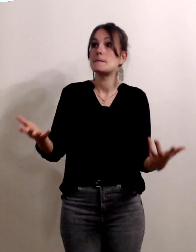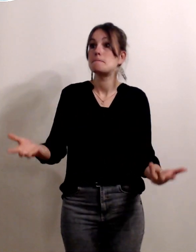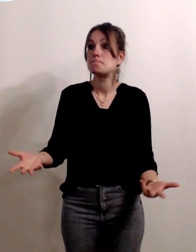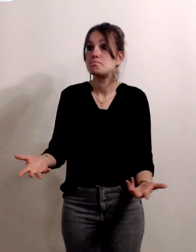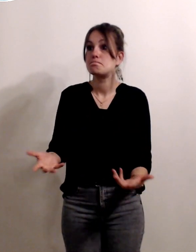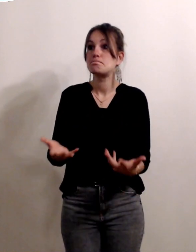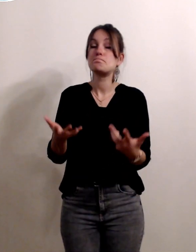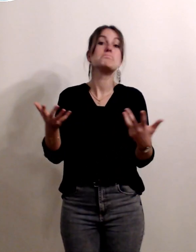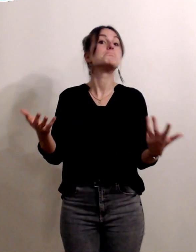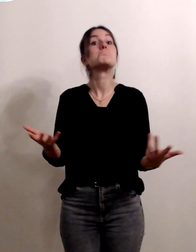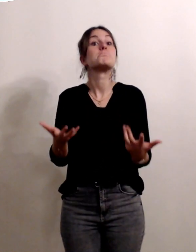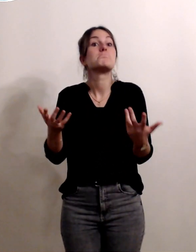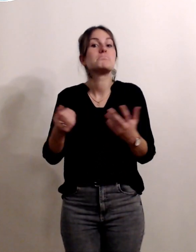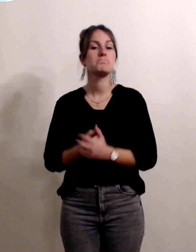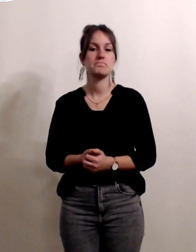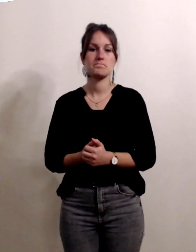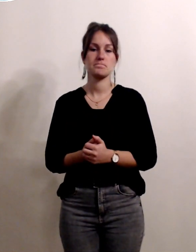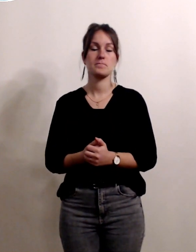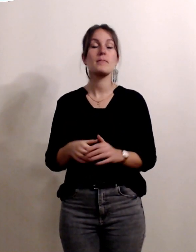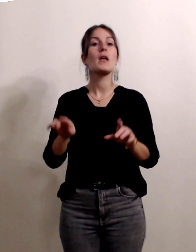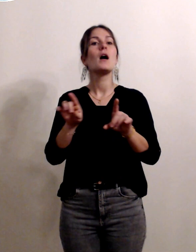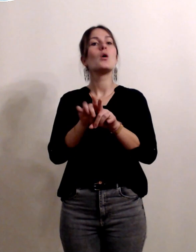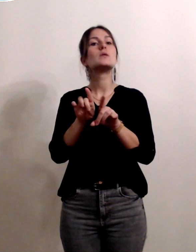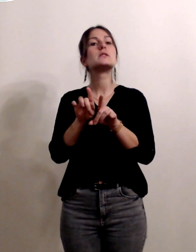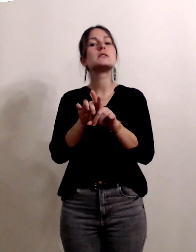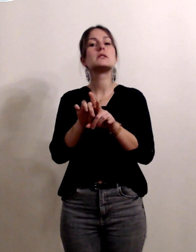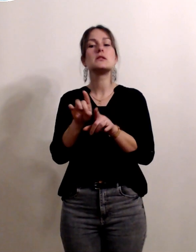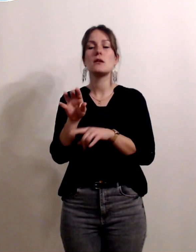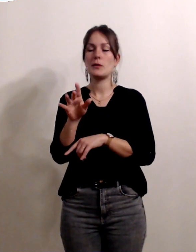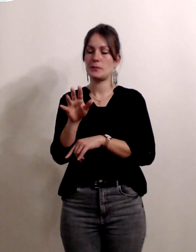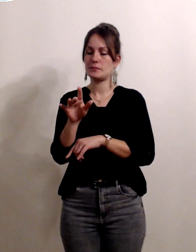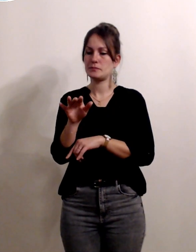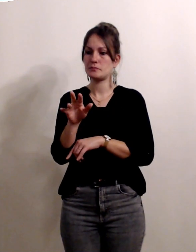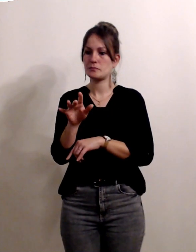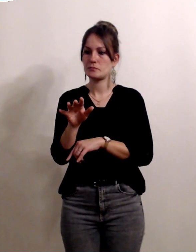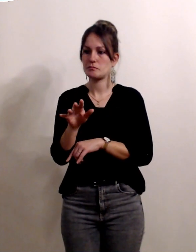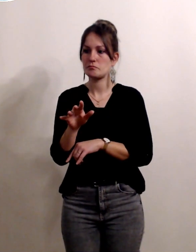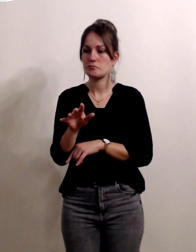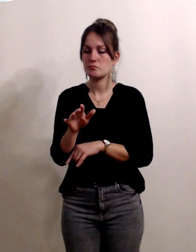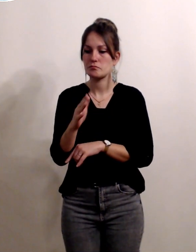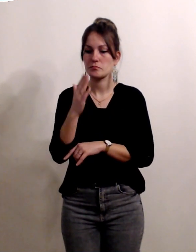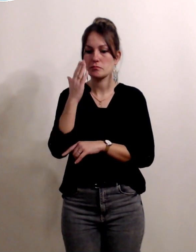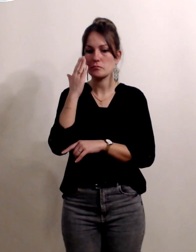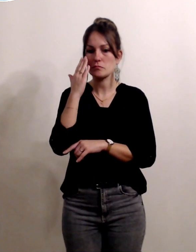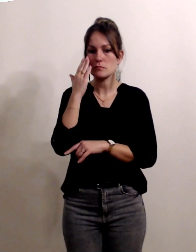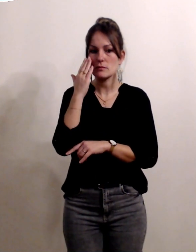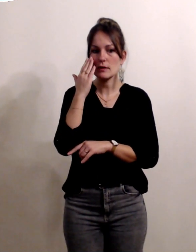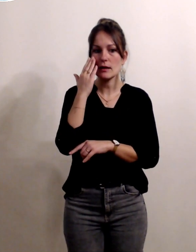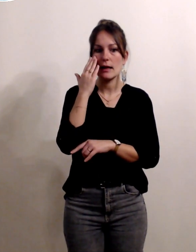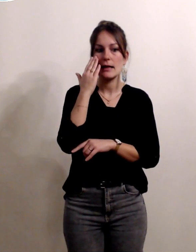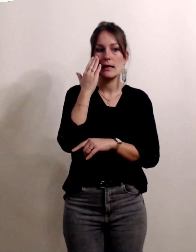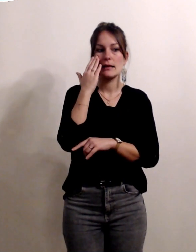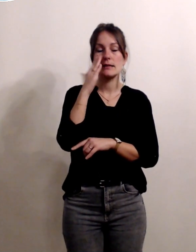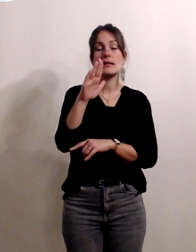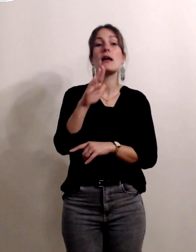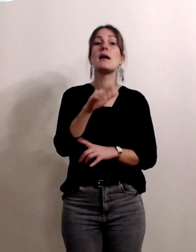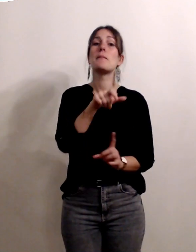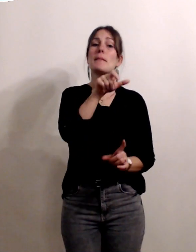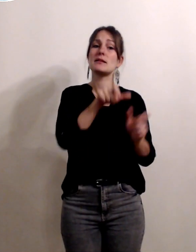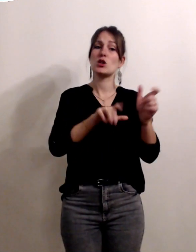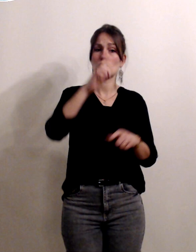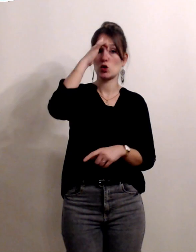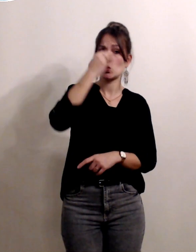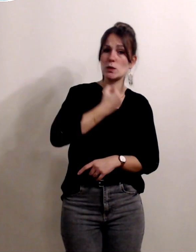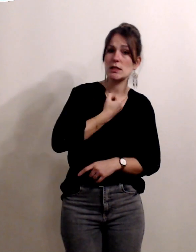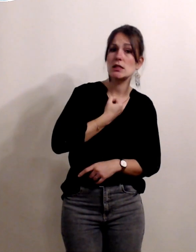on a parlé aussi du rapport il y un rapport annuel qui est fait sur les morts maternelles et le suicide est quelque